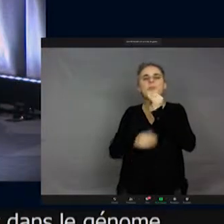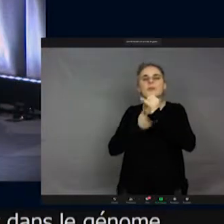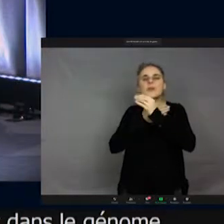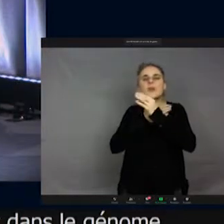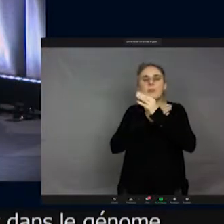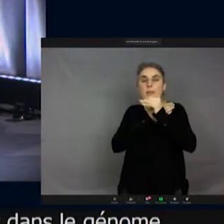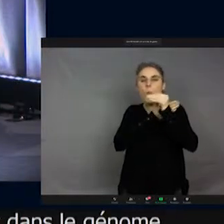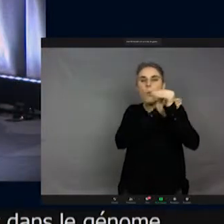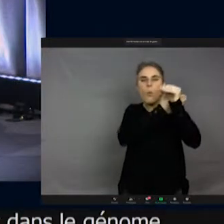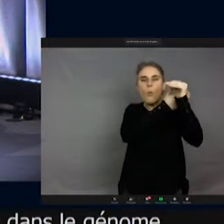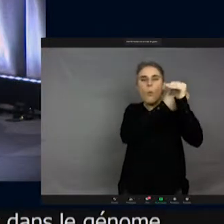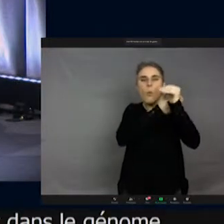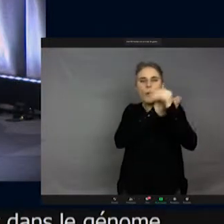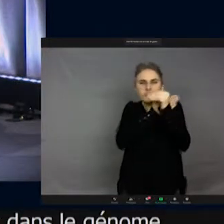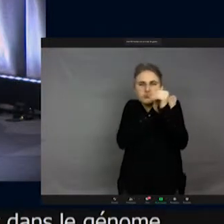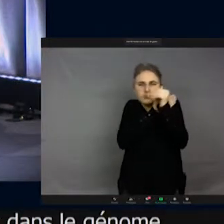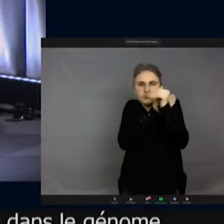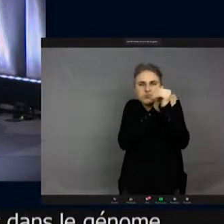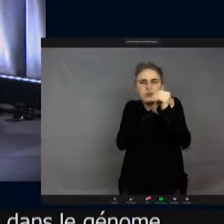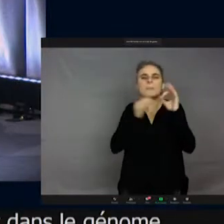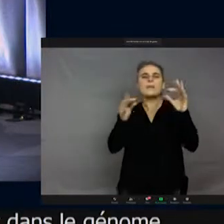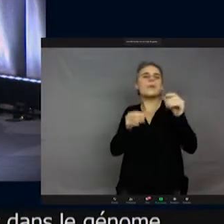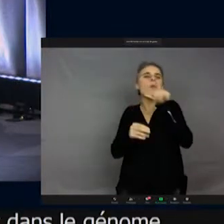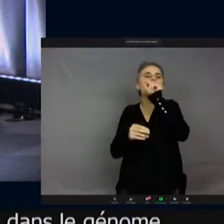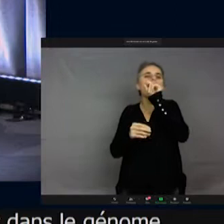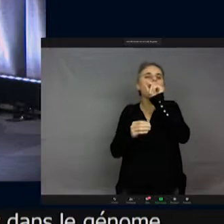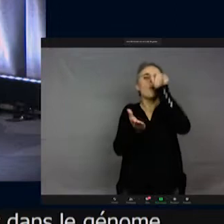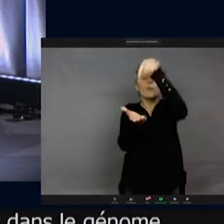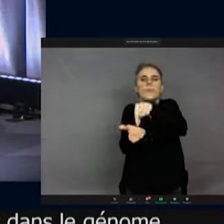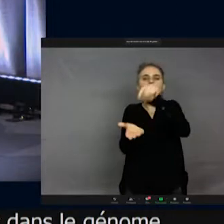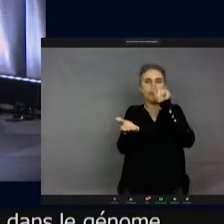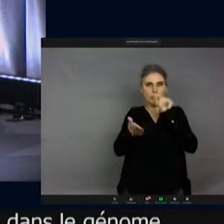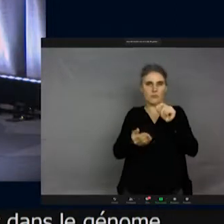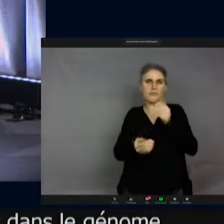crois, est absolument magnifique. Je trouve qu'on voit le soir